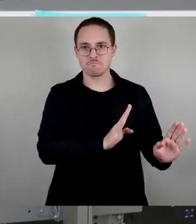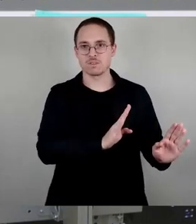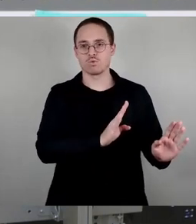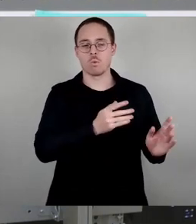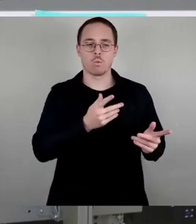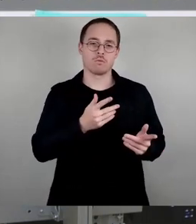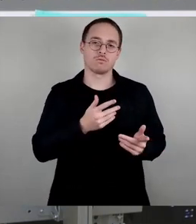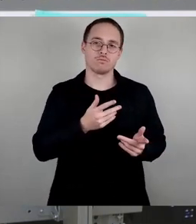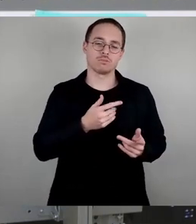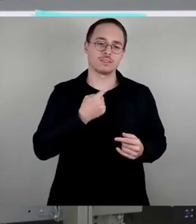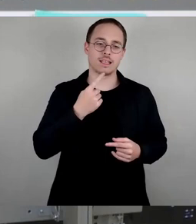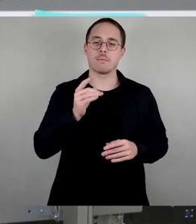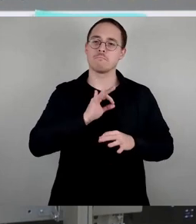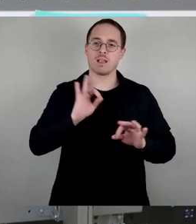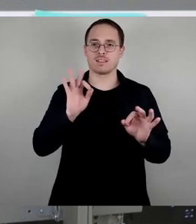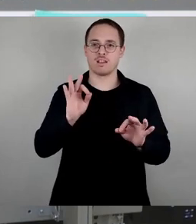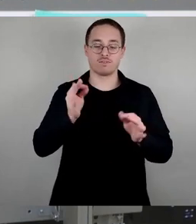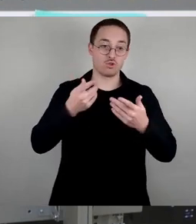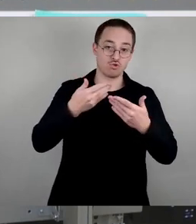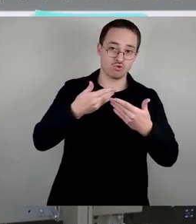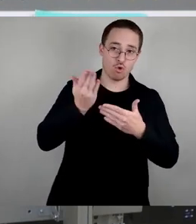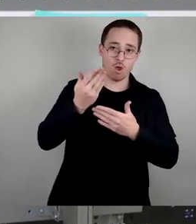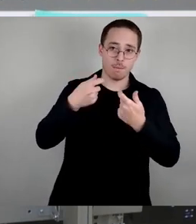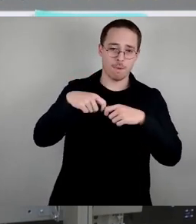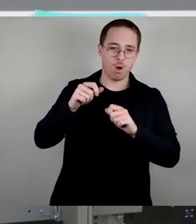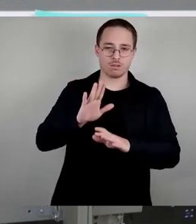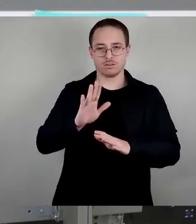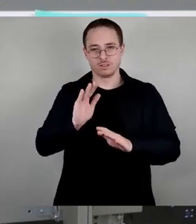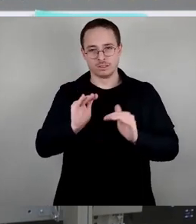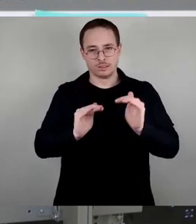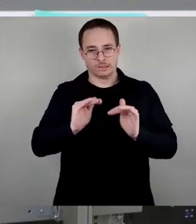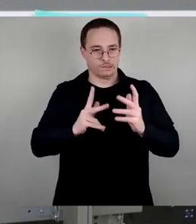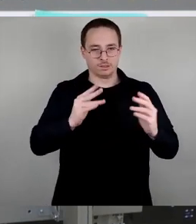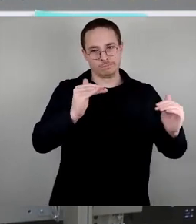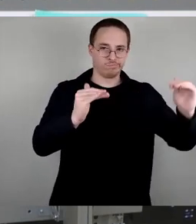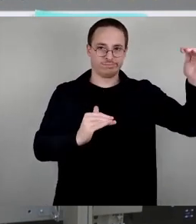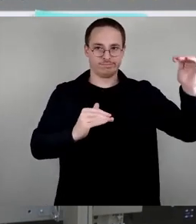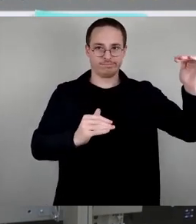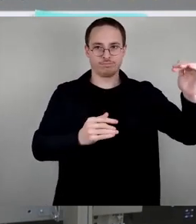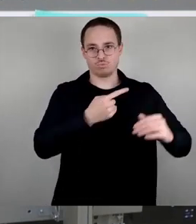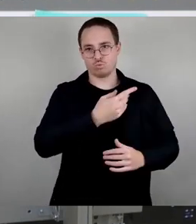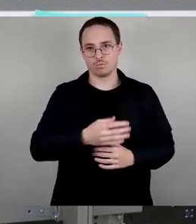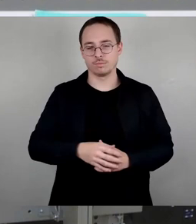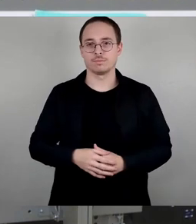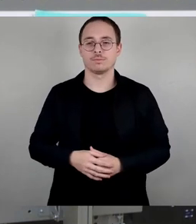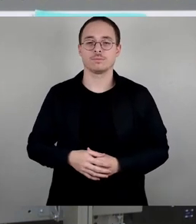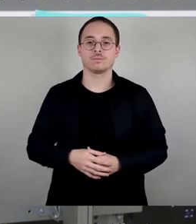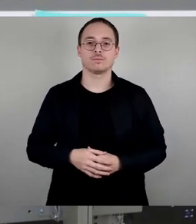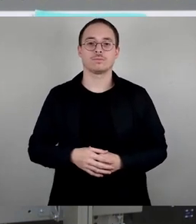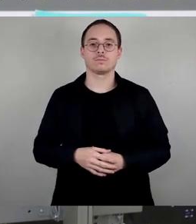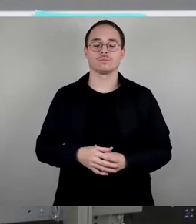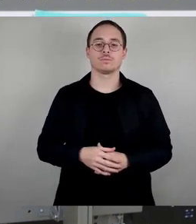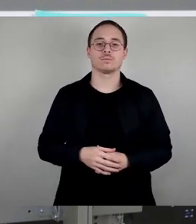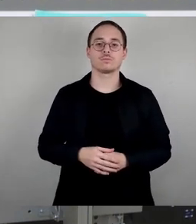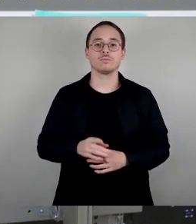Unterlagen. Der Erhalt des Luftbad Deutschens liegt ja vielen Bürgern am Herzen, was man auch an den